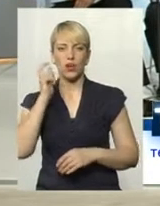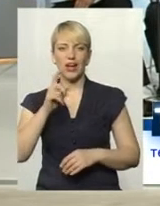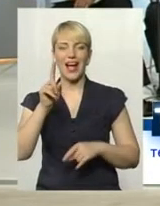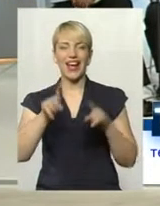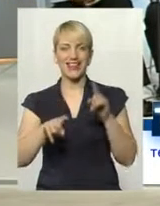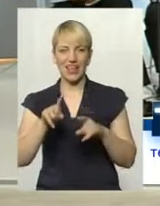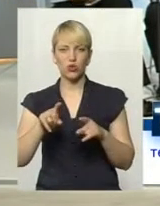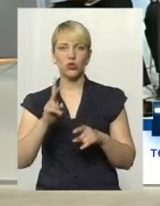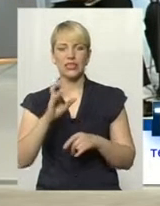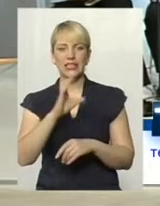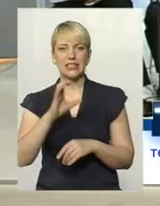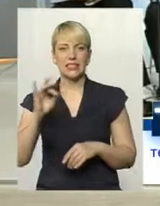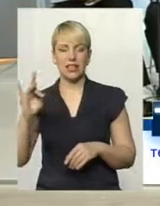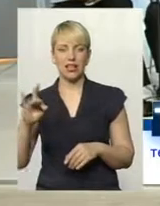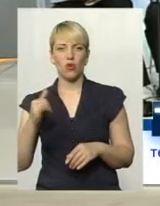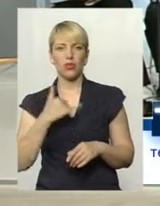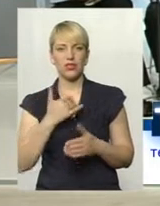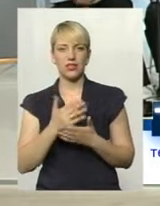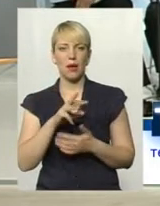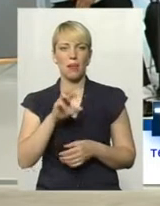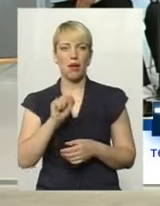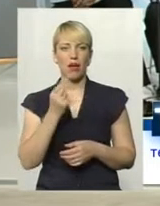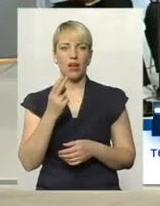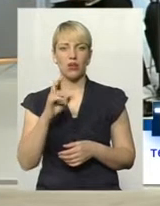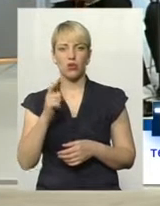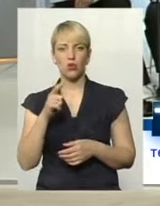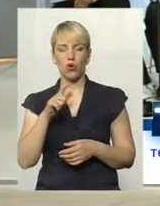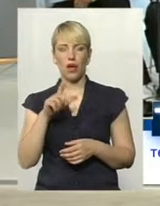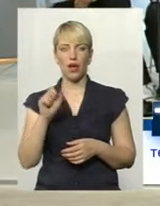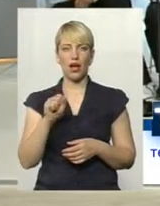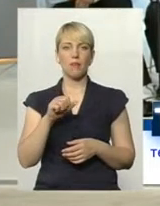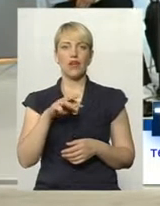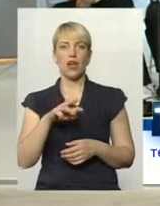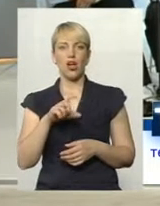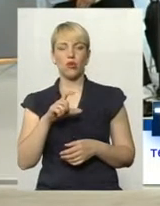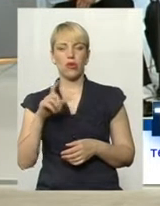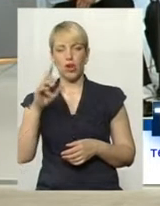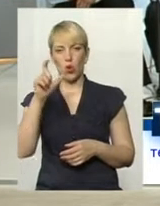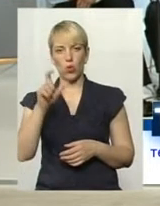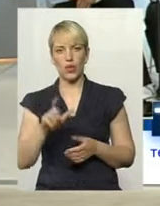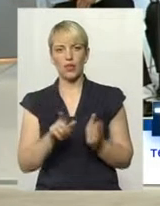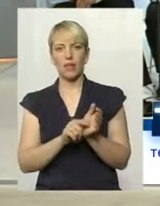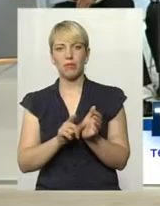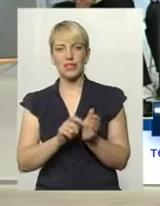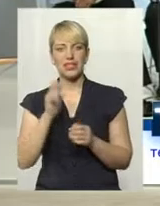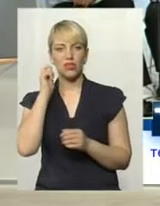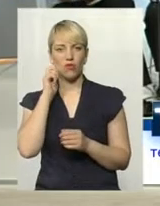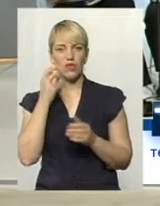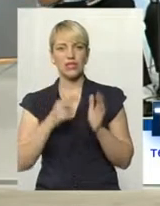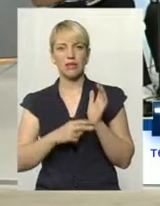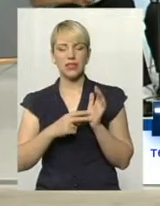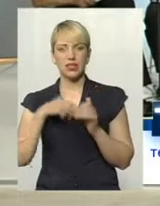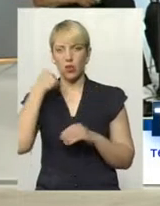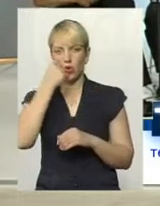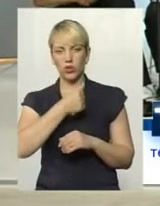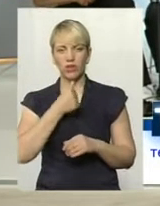Ми бачимо, що в нас є такий мацьоха Михайло Маркович, людині пенсійного віку за 70 років, але під цю